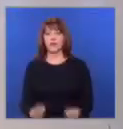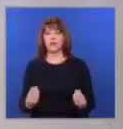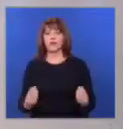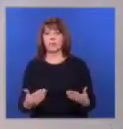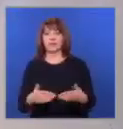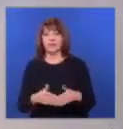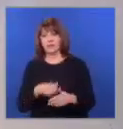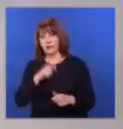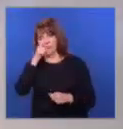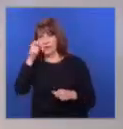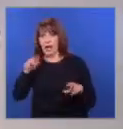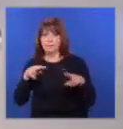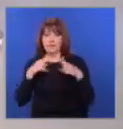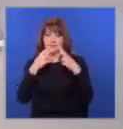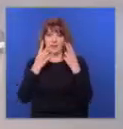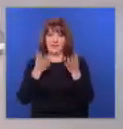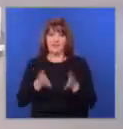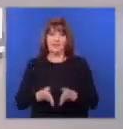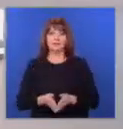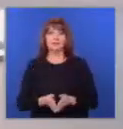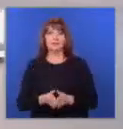Добър вечер!